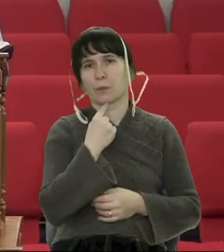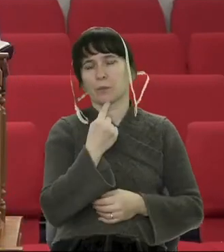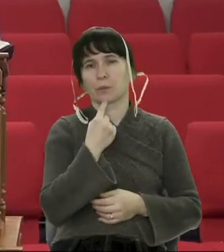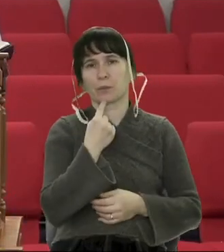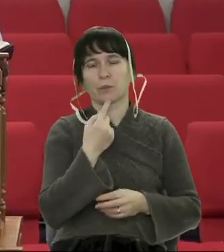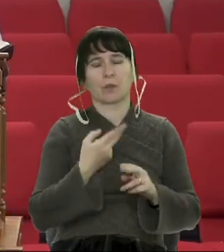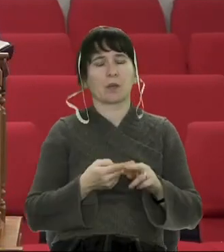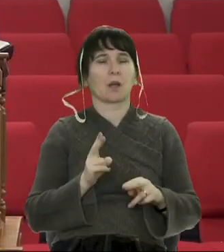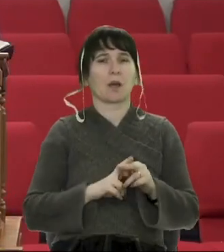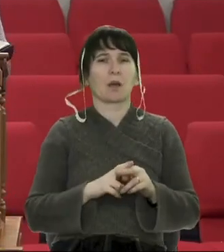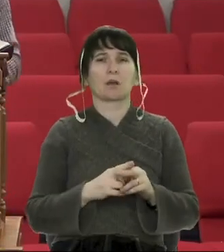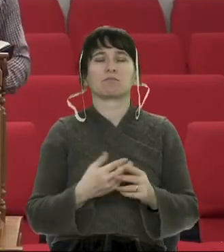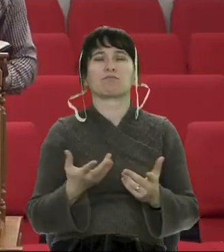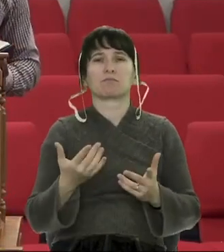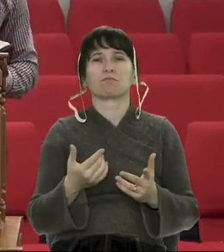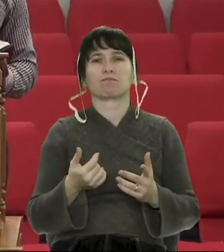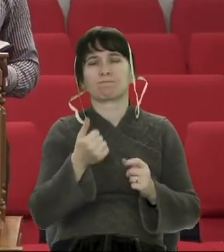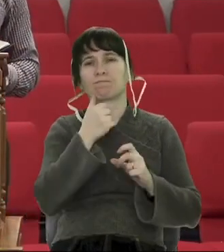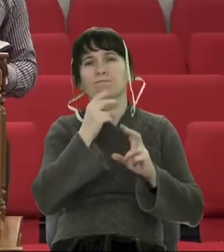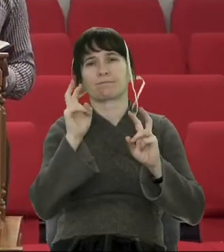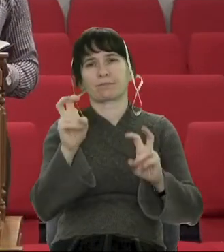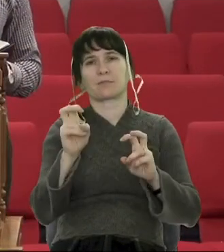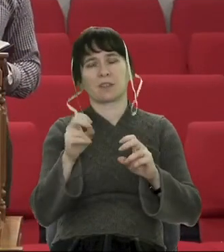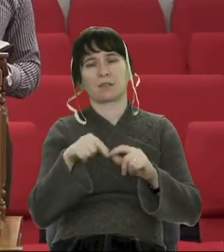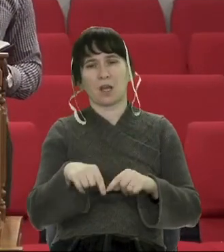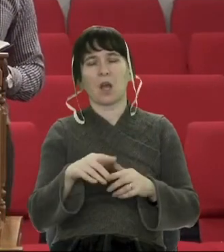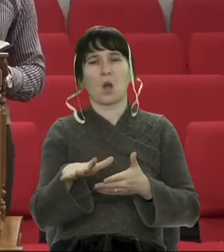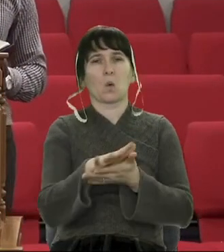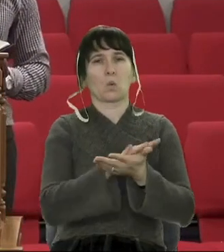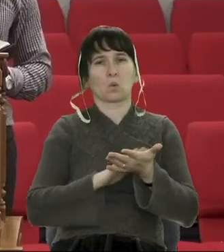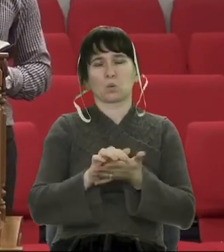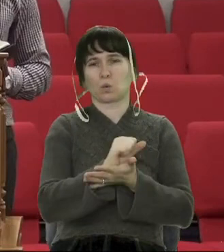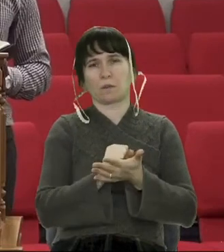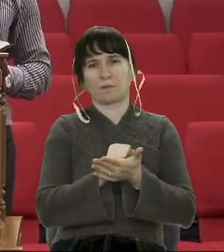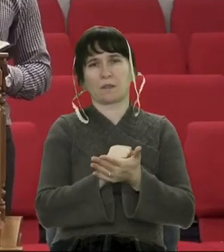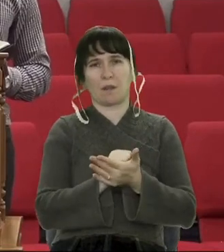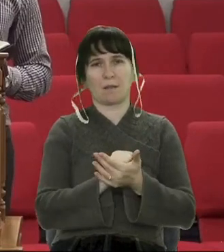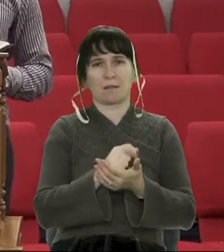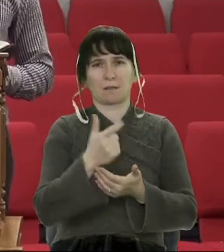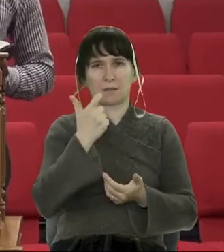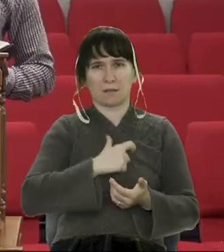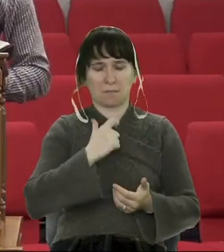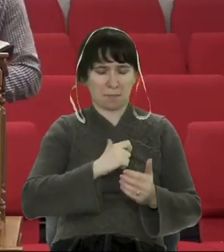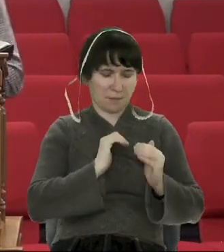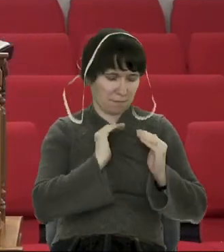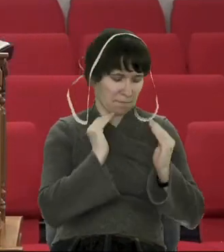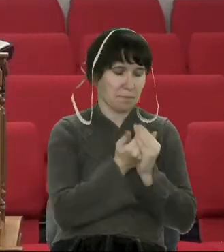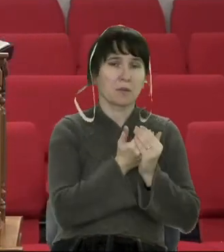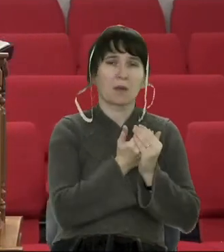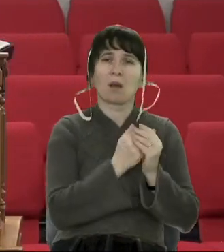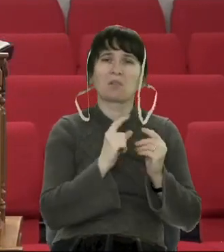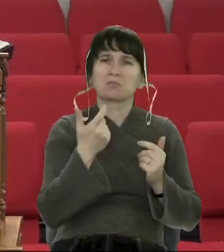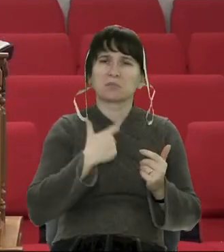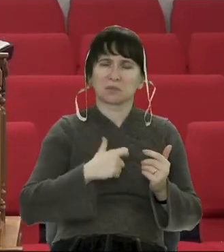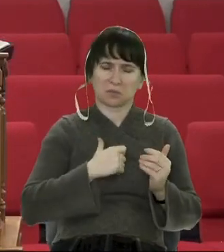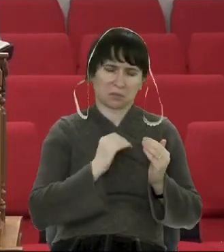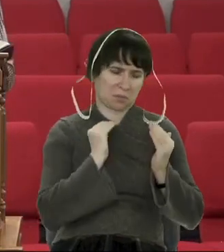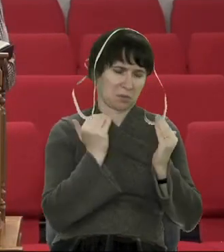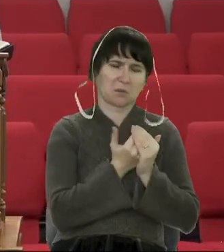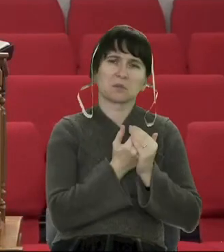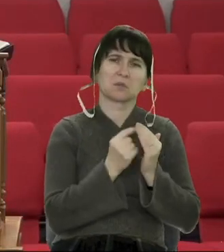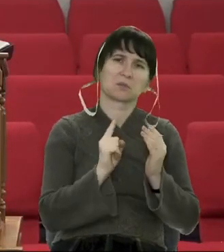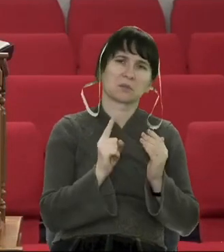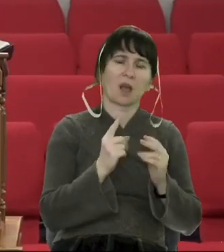розбір я назвав руйнівна самоізоляція. Чому? Бо самотність, вона руйнує. Я маю на увазі самотність не в плані